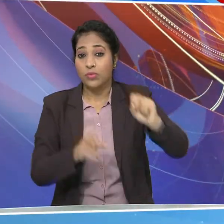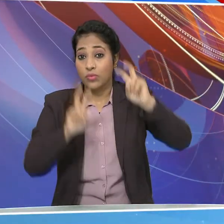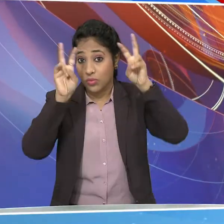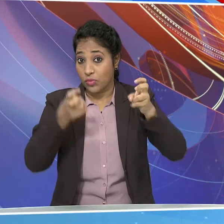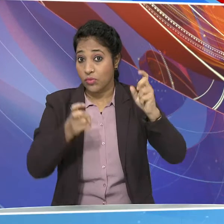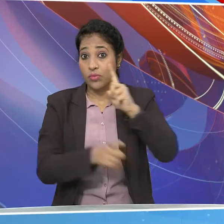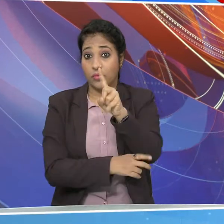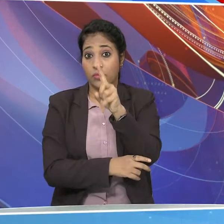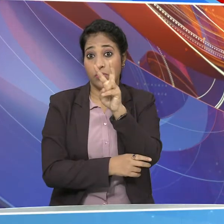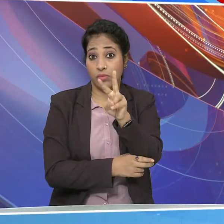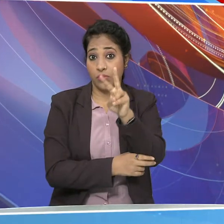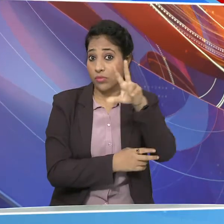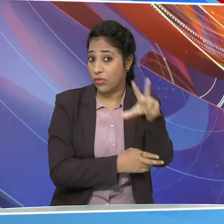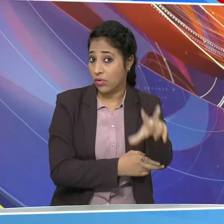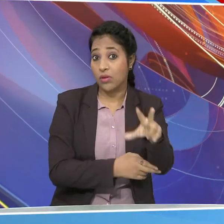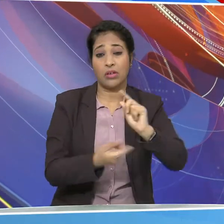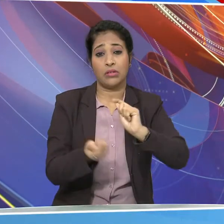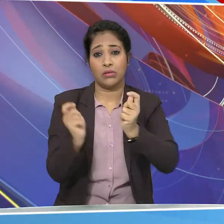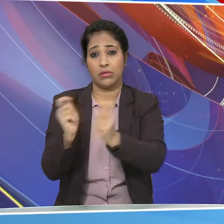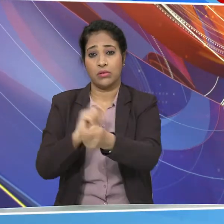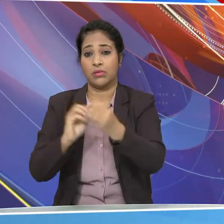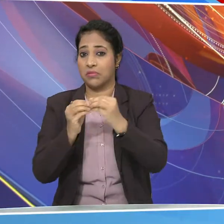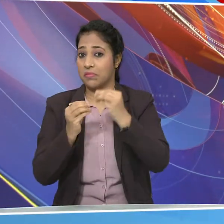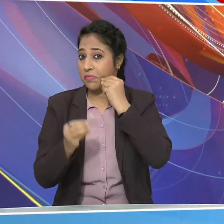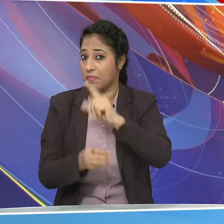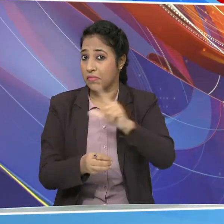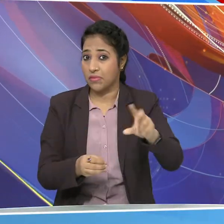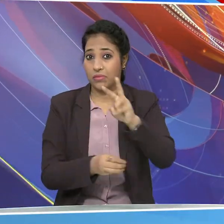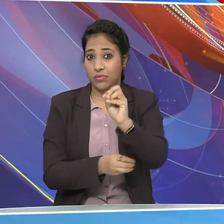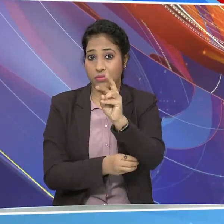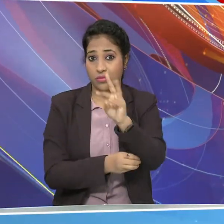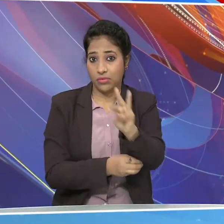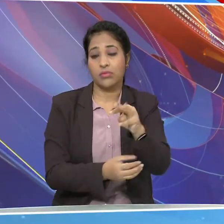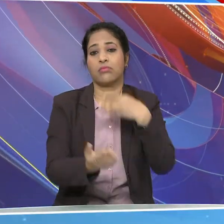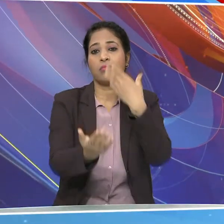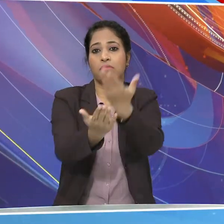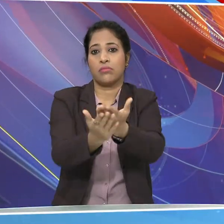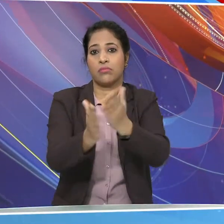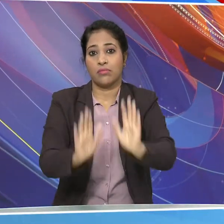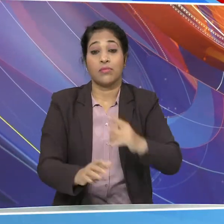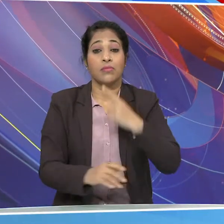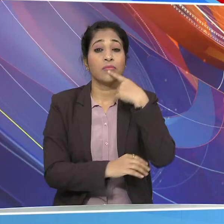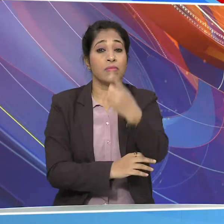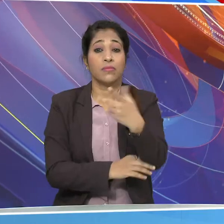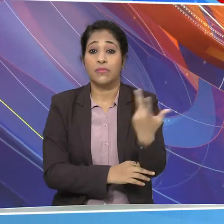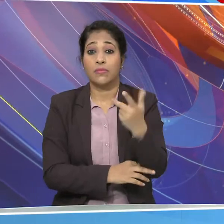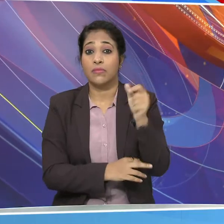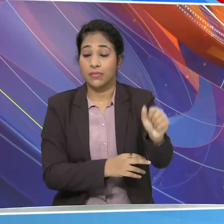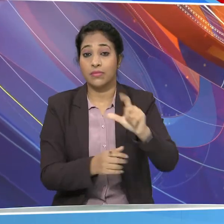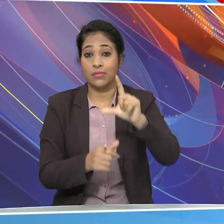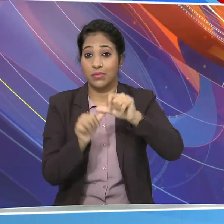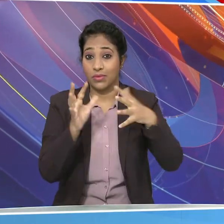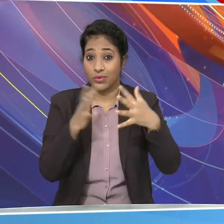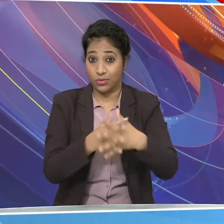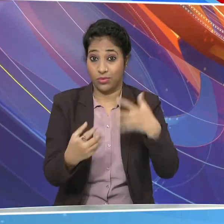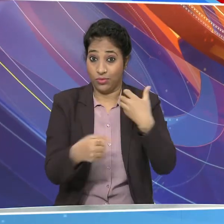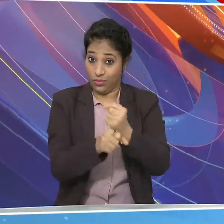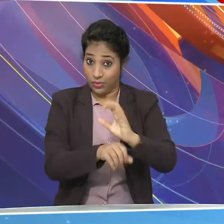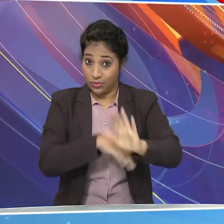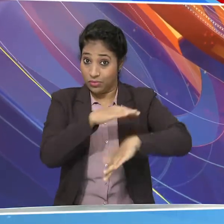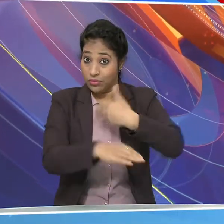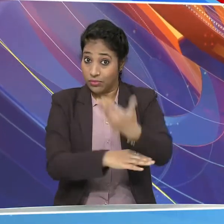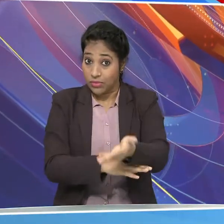में 128 बार संशोधन विधेग 2023 पेश किया उन्होंने कहा कि ये कानून बनने के बाद